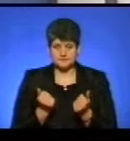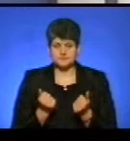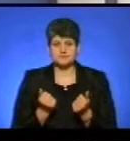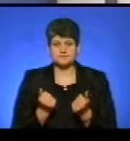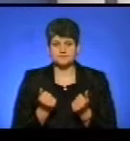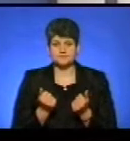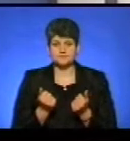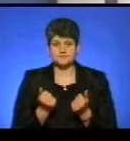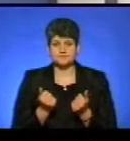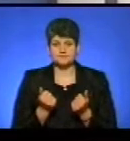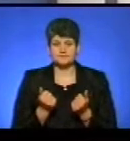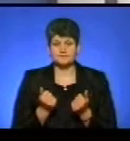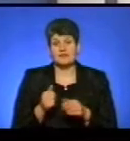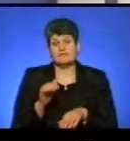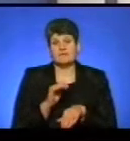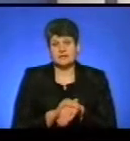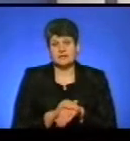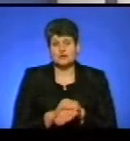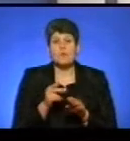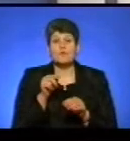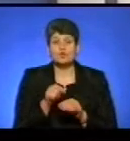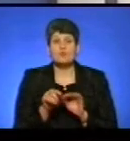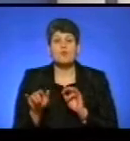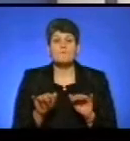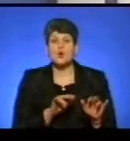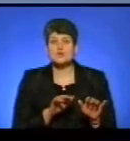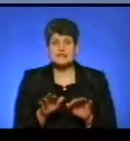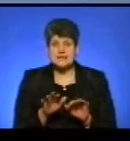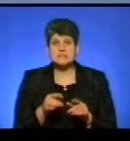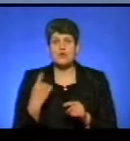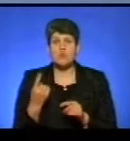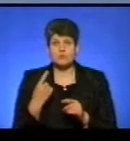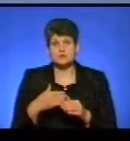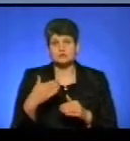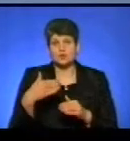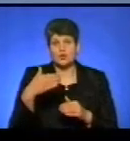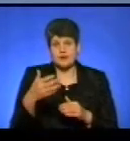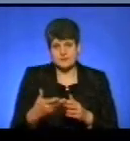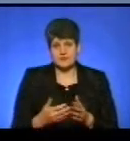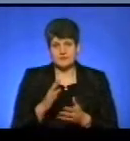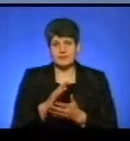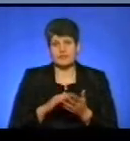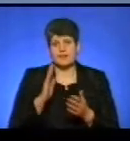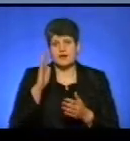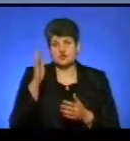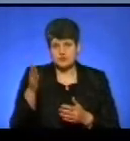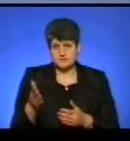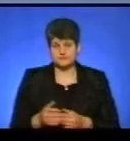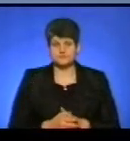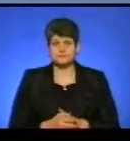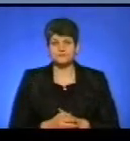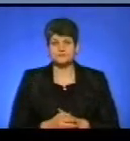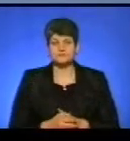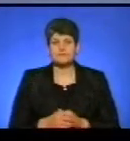І фактично ми, скажімо так, в тому процесі, область рухається далі, впевнено. Про